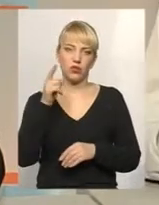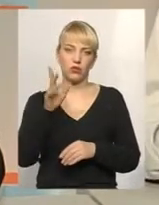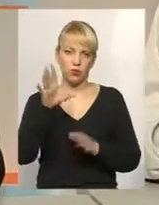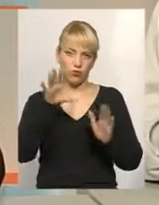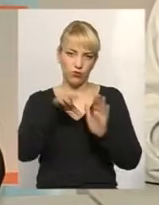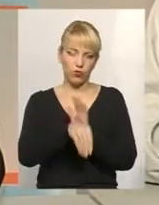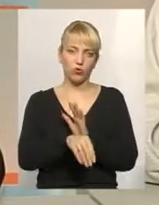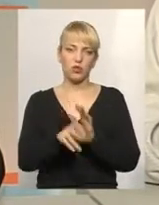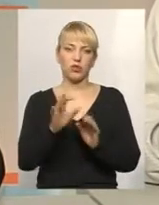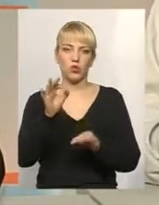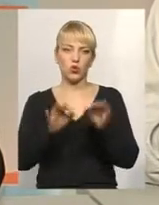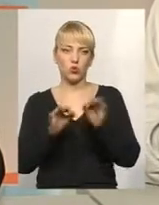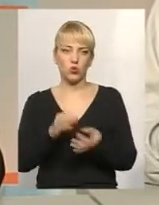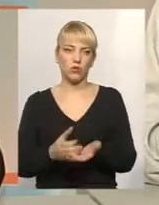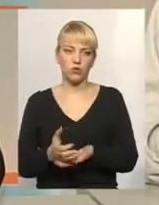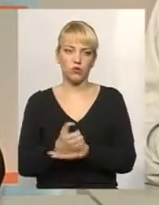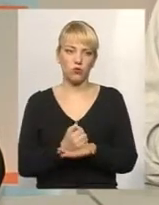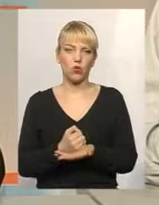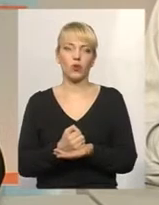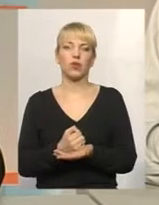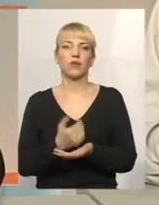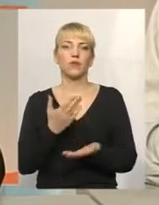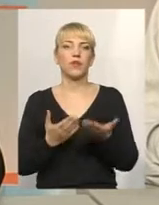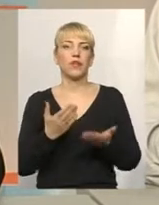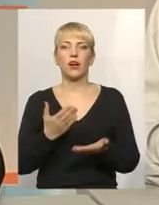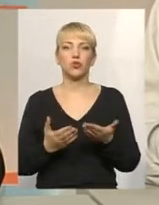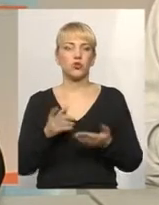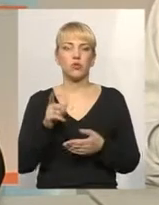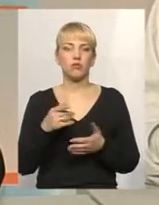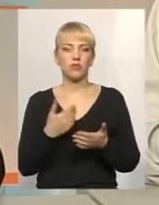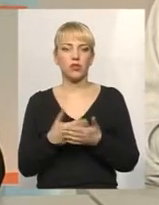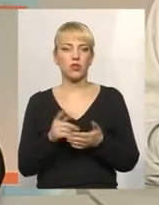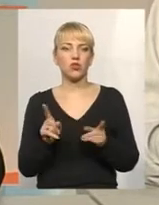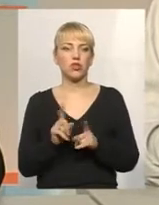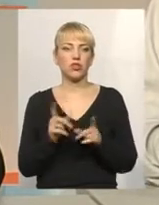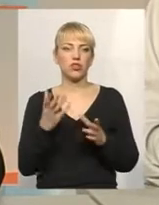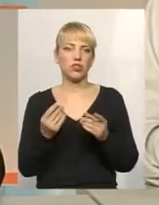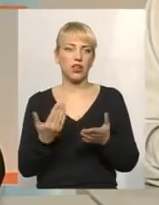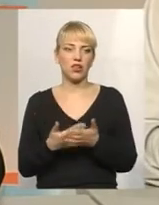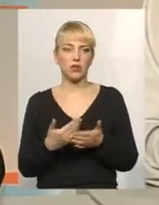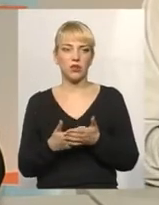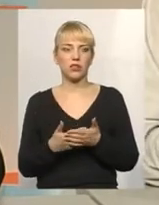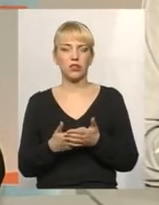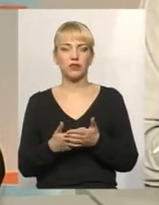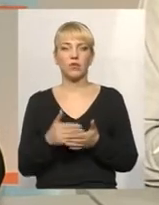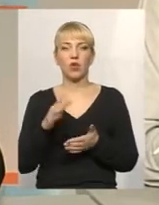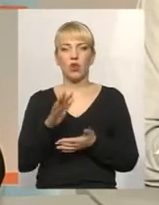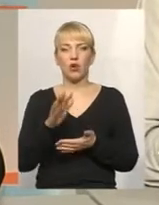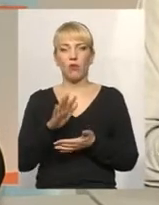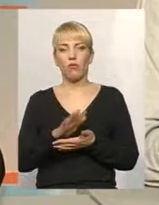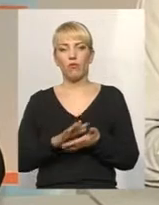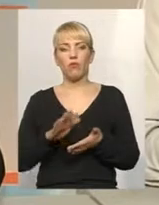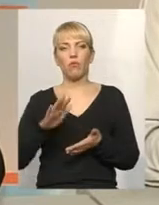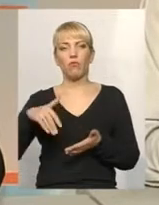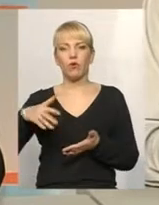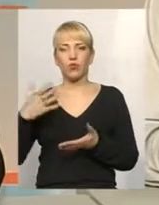будуть наруховуватись судові збори, якщо там можуть ще якісь, наприклад, потім, якщо вже буде судове